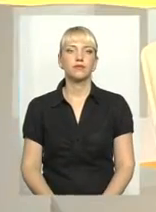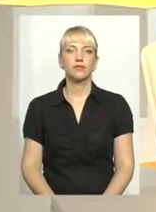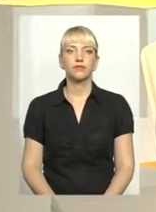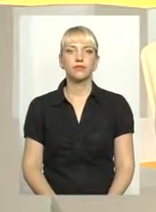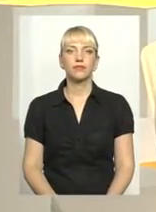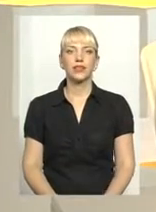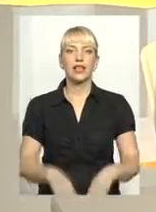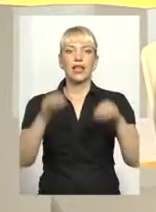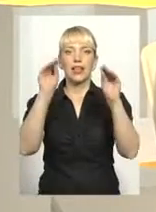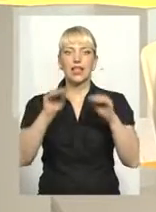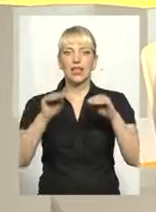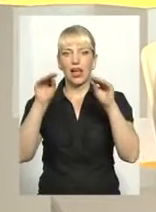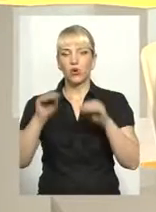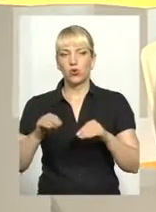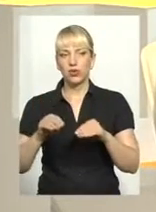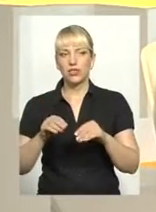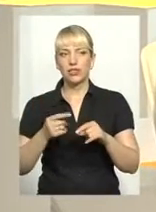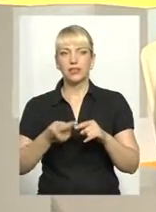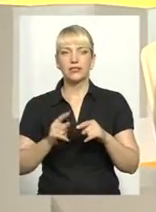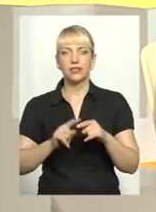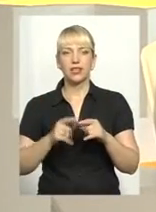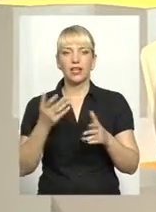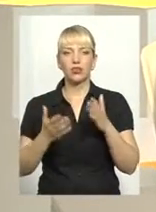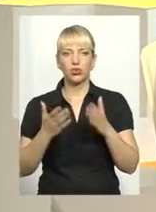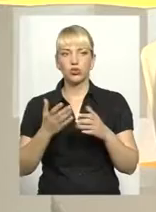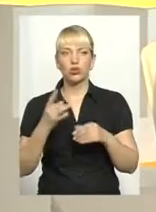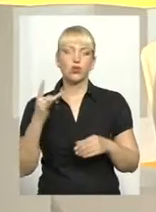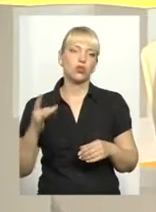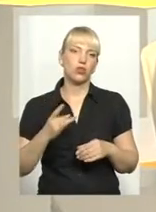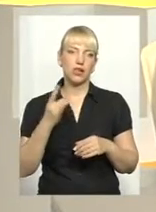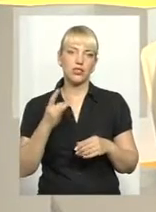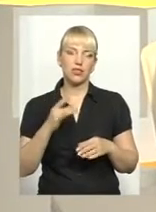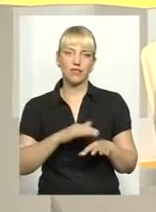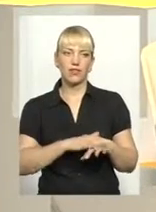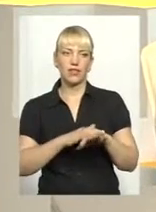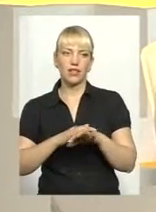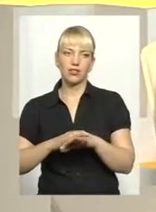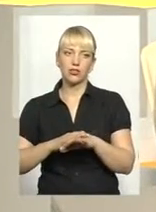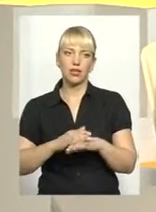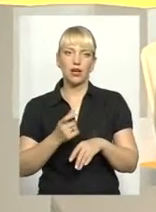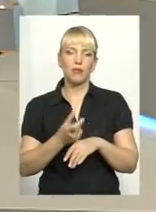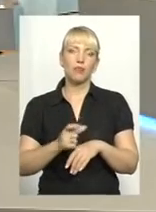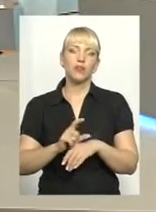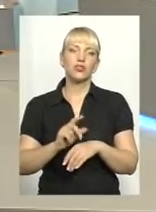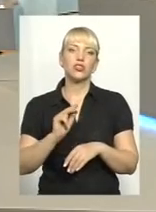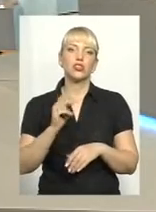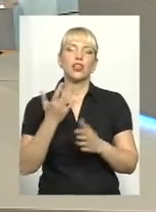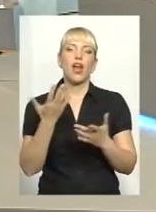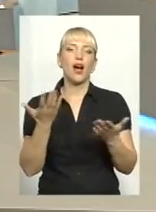декларуються видатки, якщо одноразовий видаток перевищує яку суму? 50